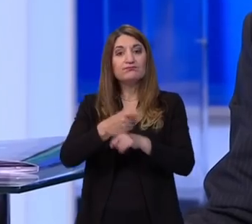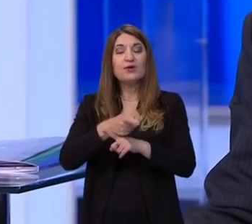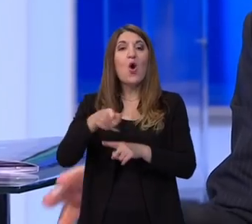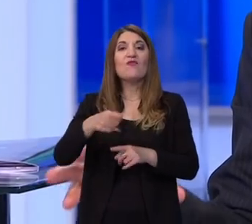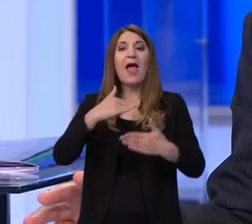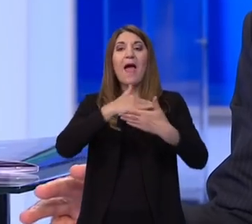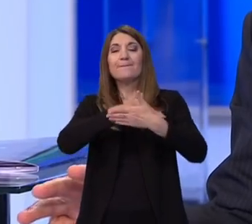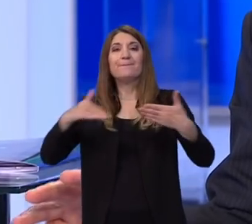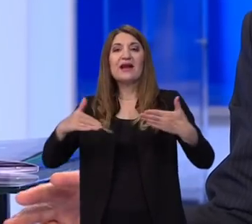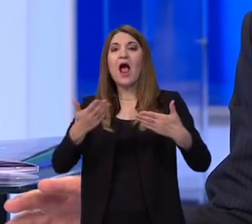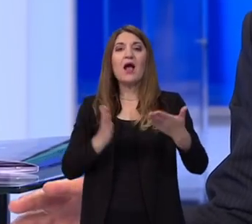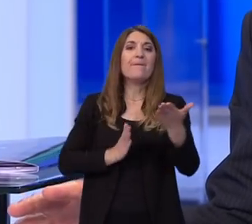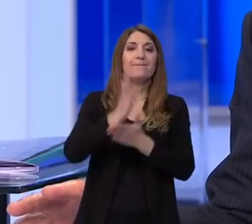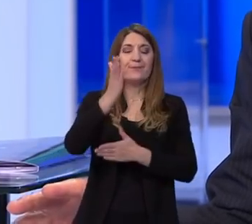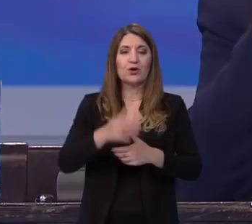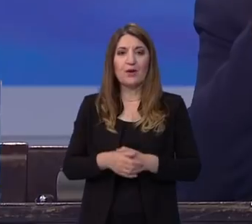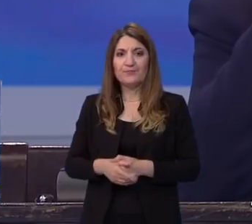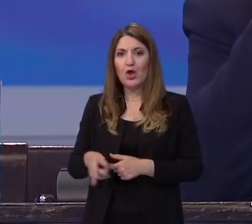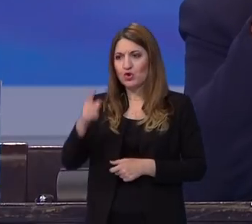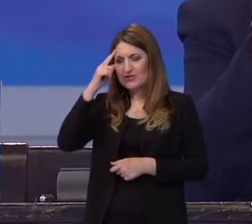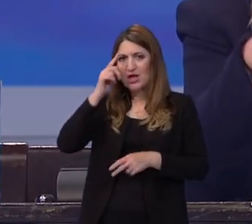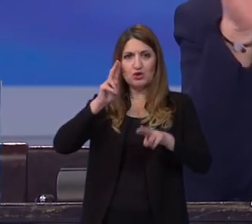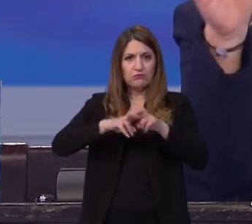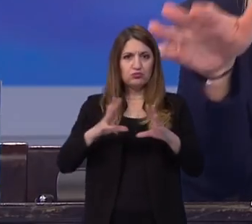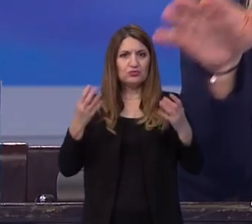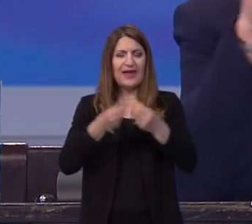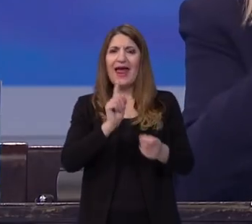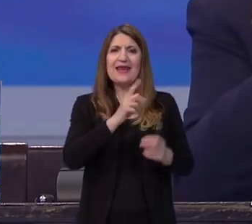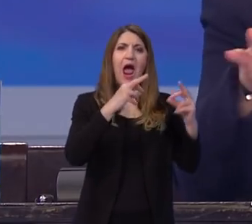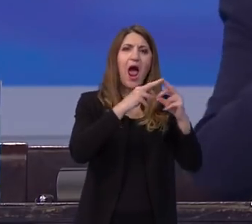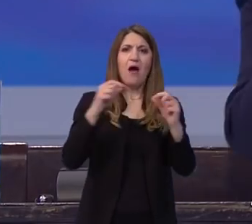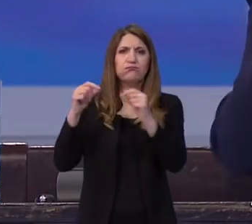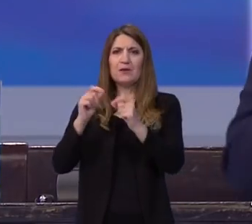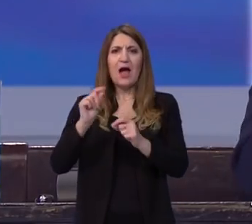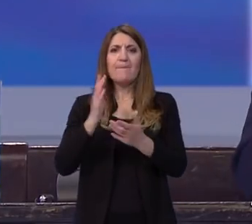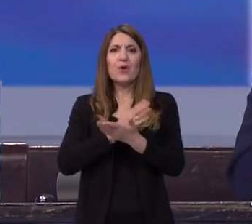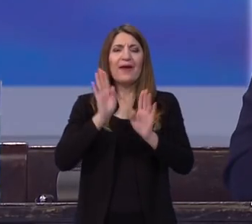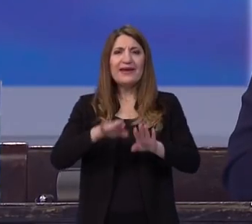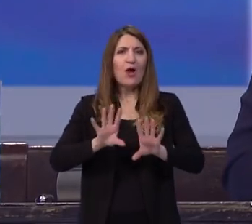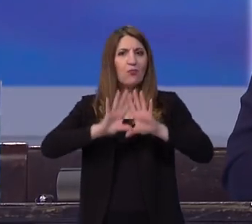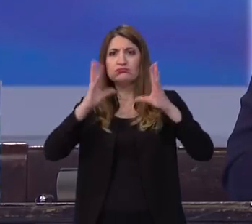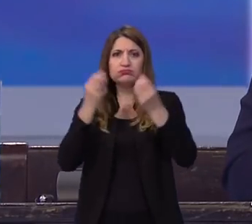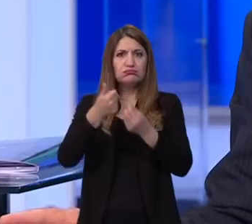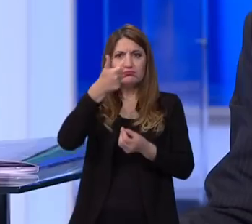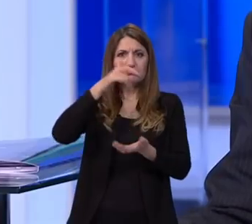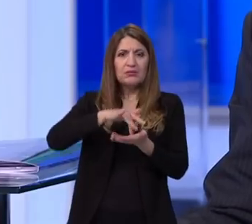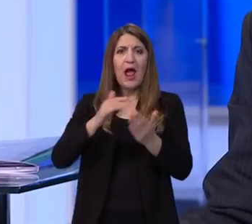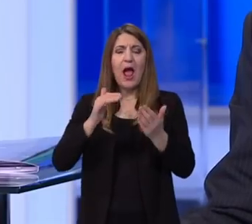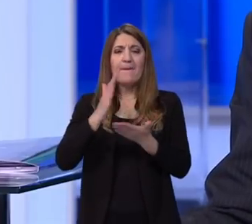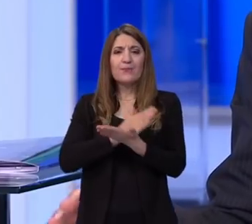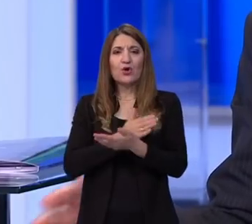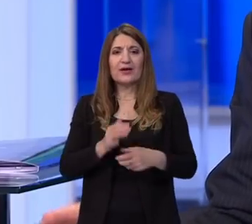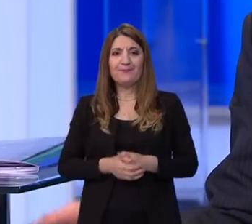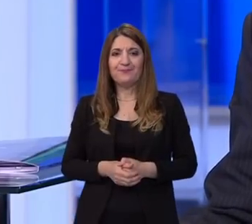prolesnosti. Razmišljate u ođenje o jedinstvenom, ne samo AB programu, nego jedinstvenom programu? To je nešto što ćemo